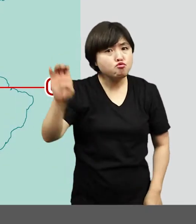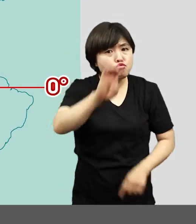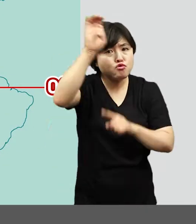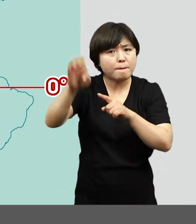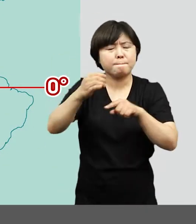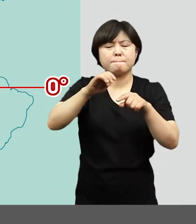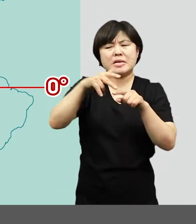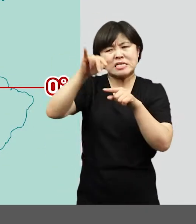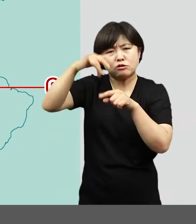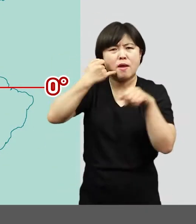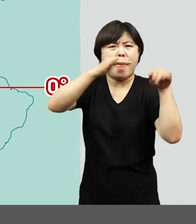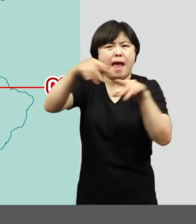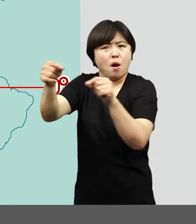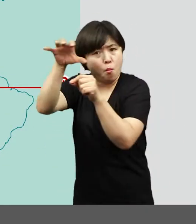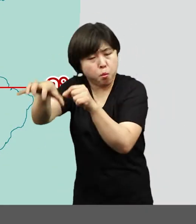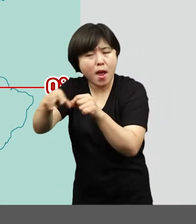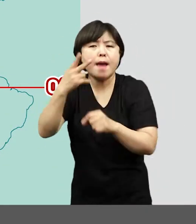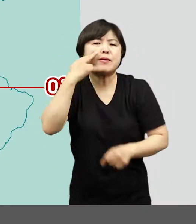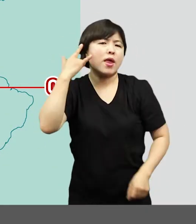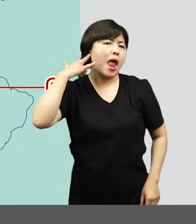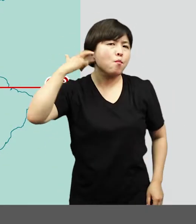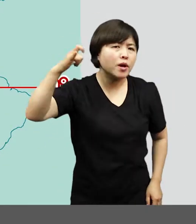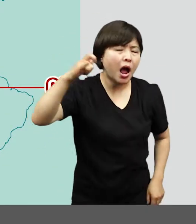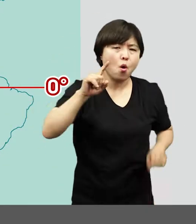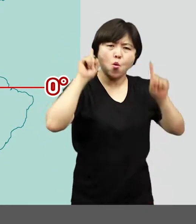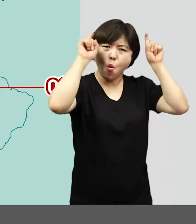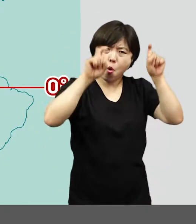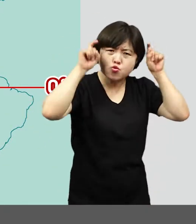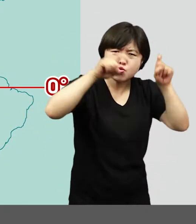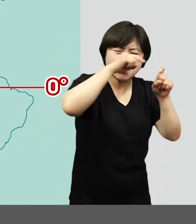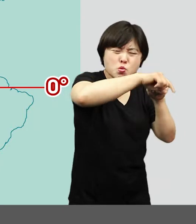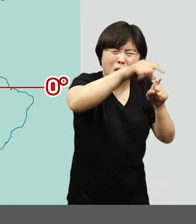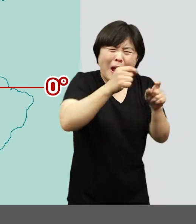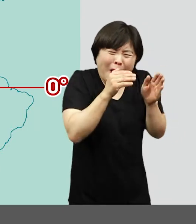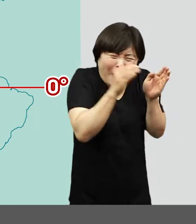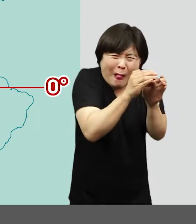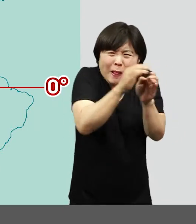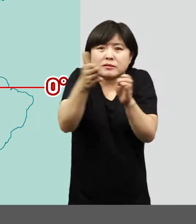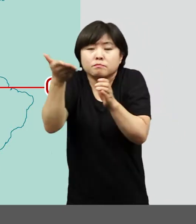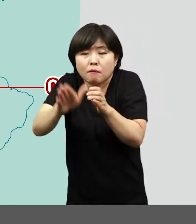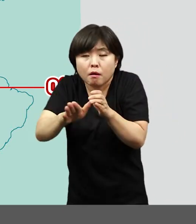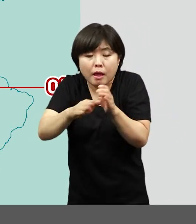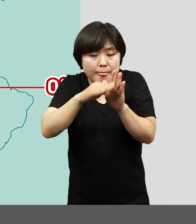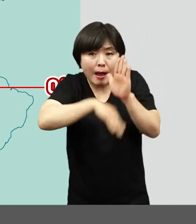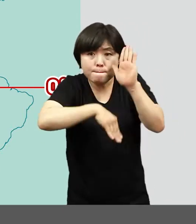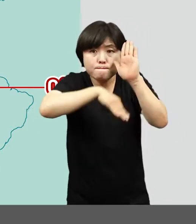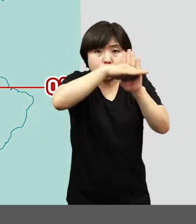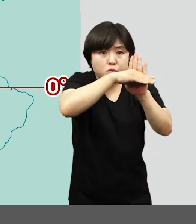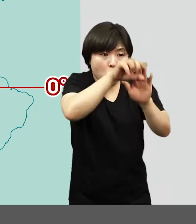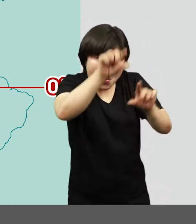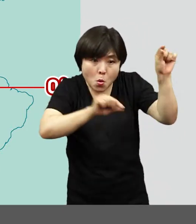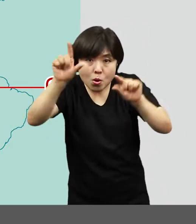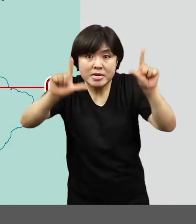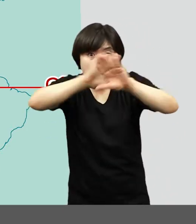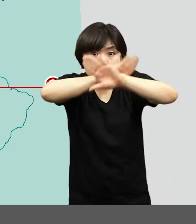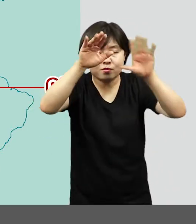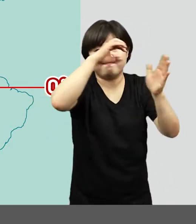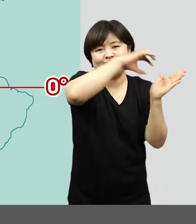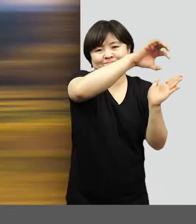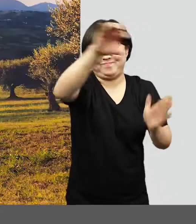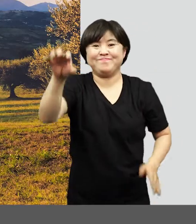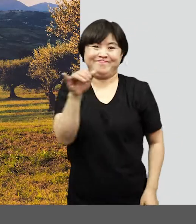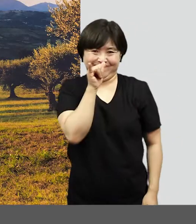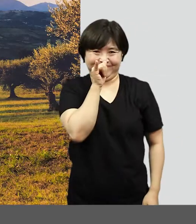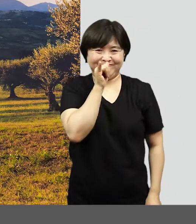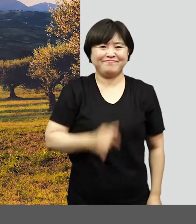지중해 연안지역, 미국의 캘리포니아, 호주 일부 등 좁은 지역이지만 남북방구에 골고루 나타나는 기후입니다.